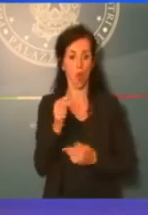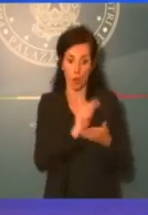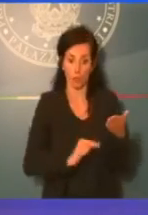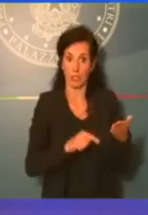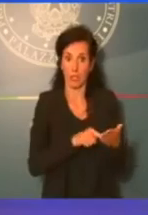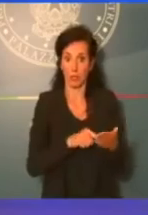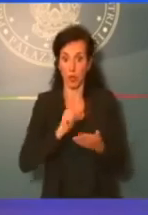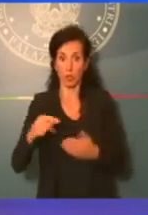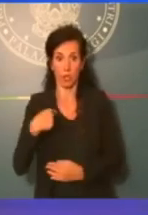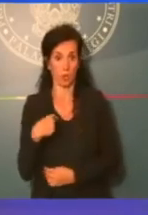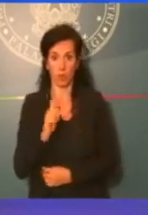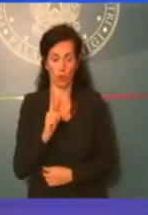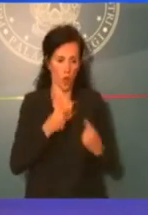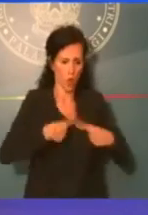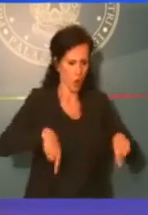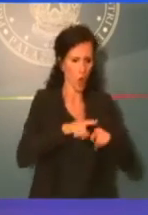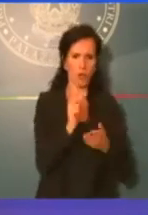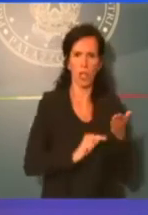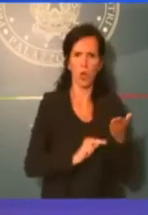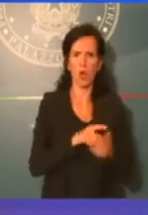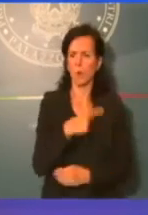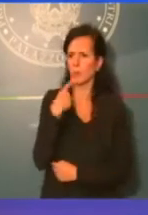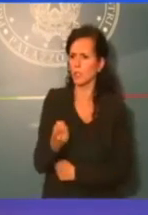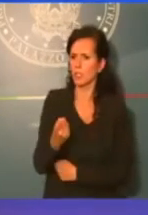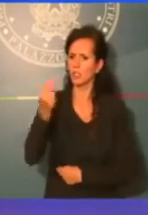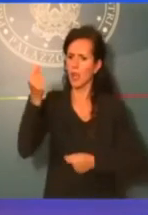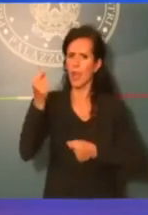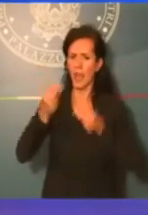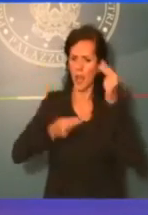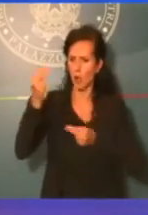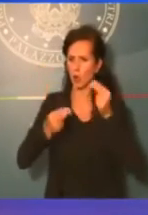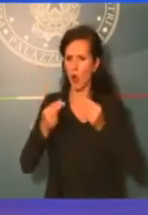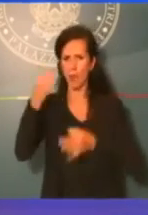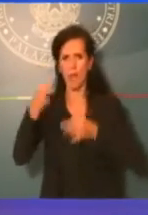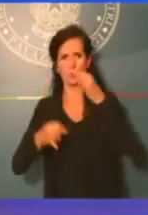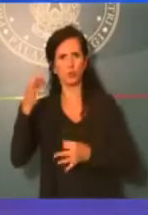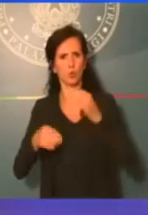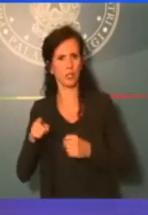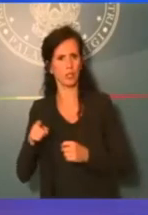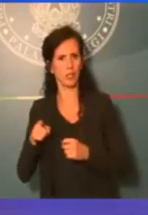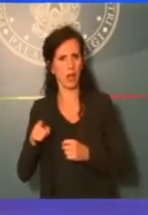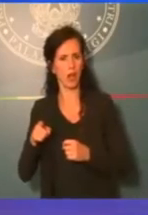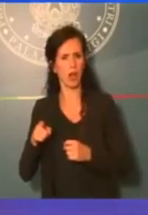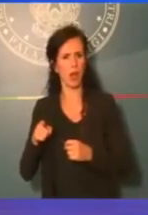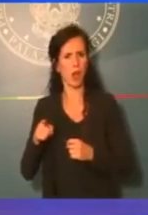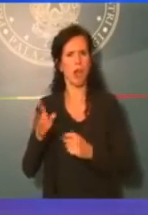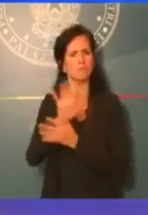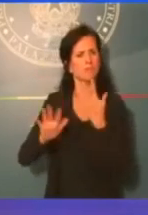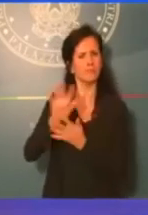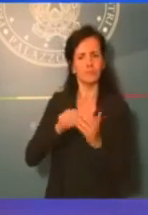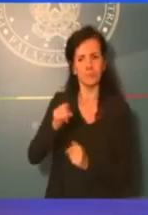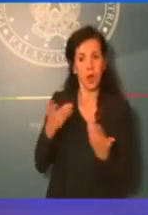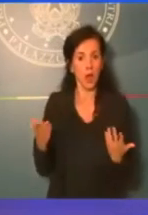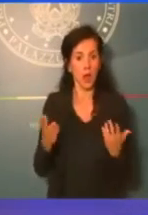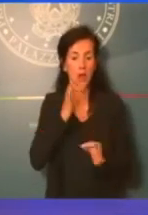È la Corte dei Conti che parla di opacità economica e giuridica. Quindi non è che siamo arrivati in una situazione in cui abbiamo